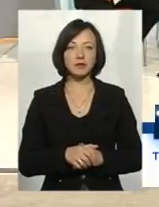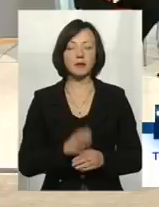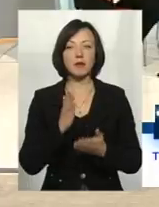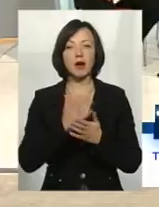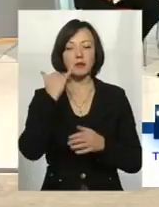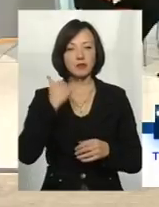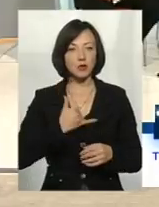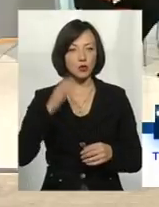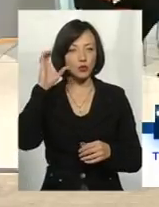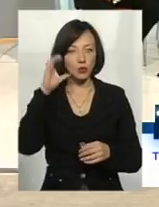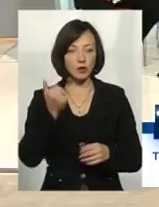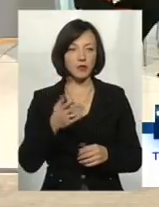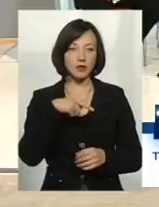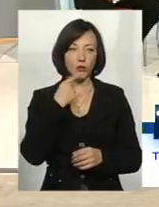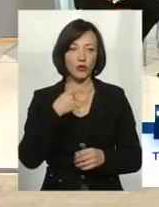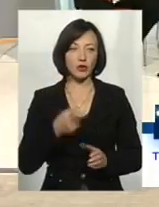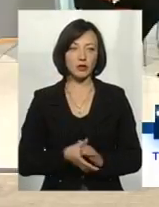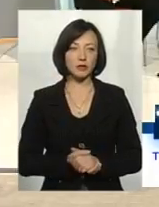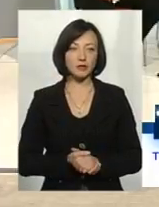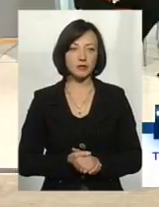маємо перший дзвінок, слухаємо вас, говоріть, будь ласка.